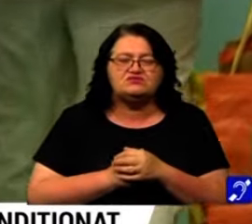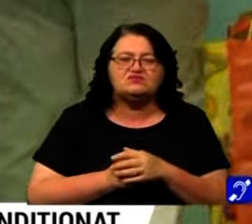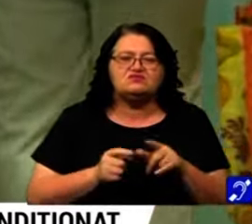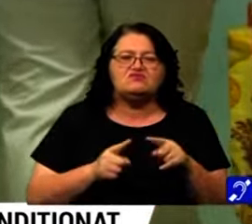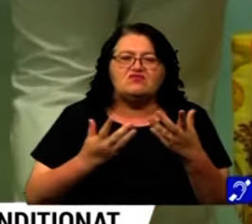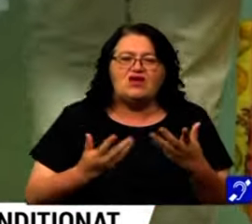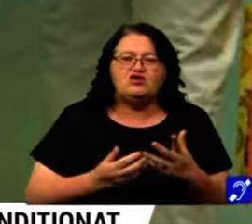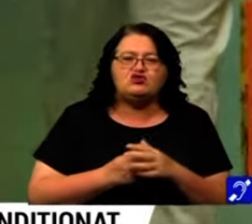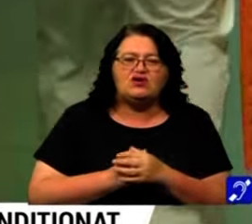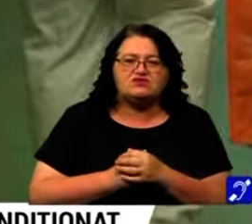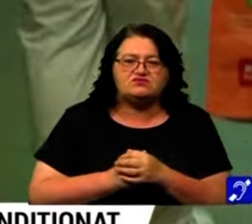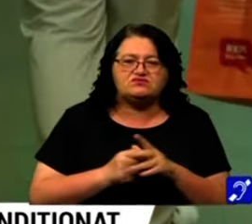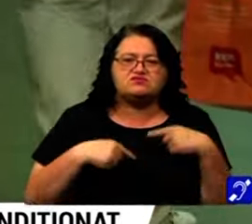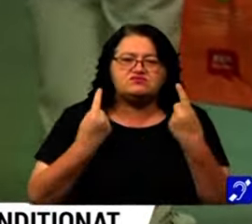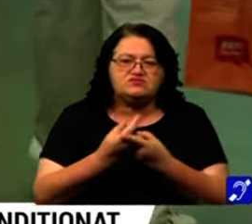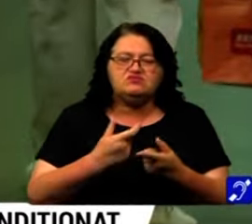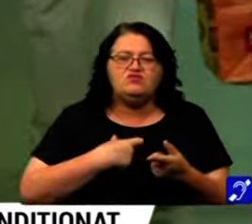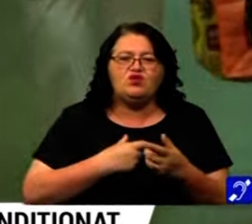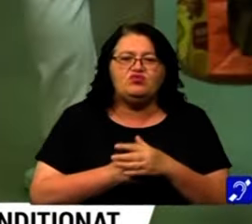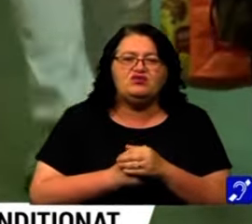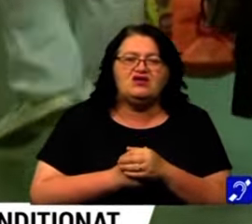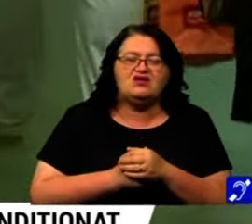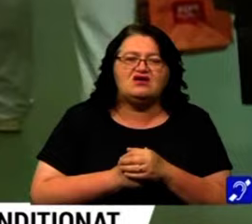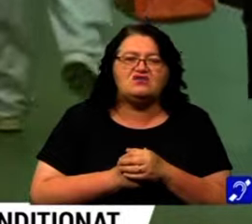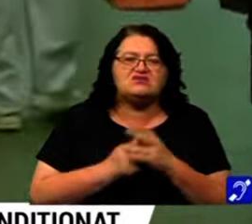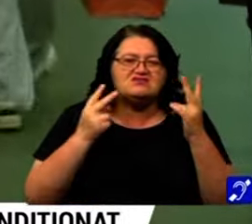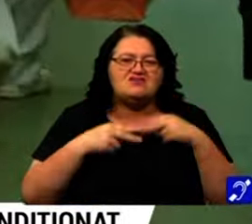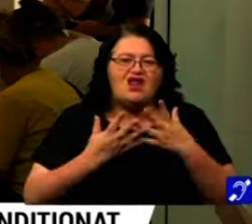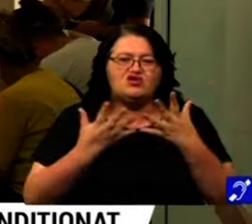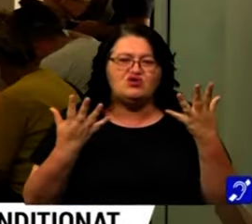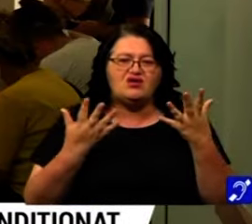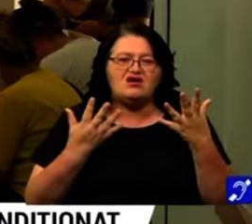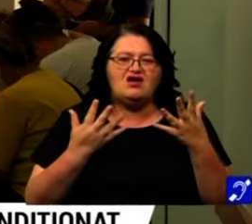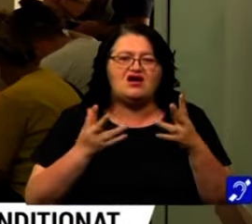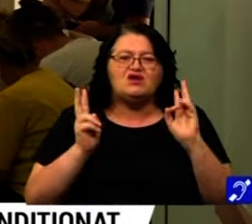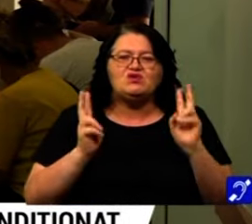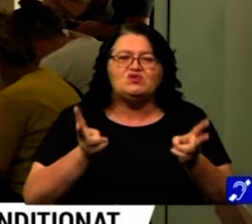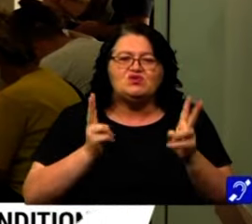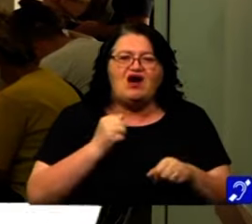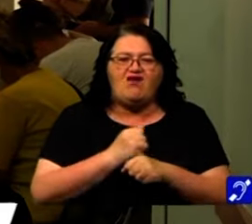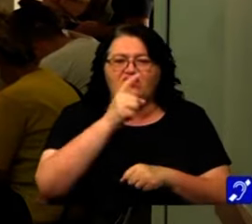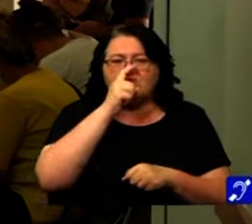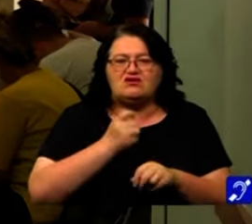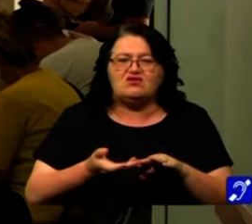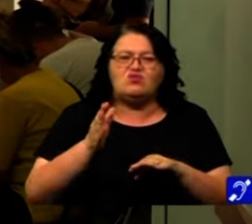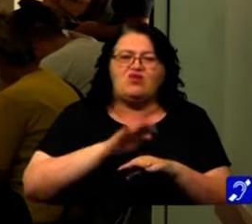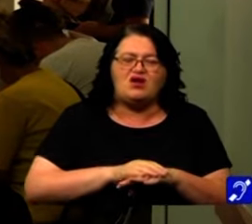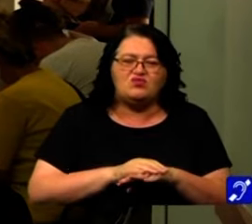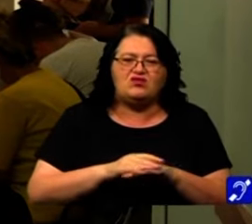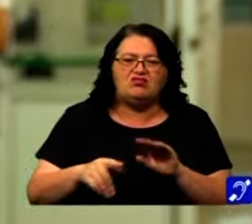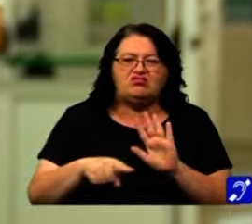acest mod noi putem să concluzionăm faptul că aerul condiționat poate avea